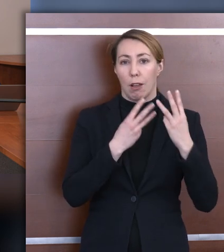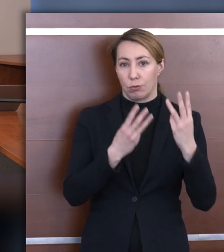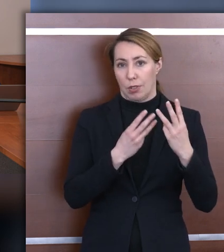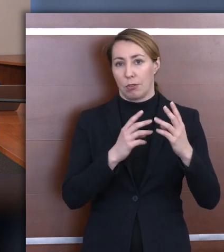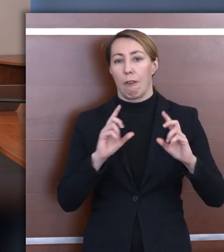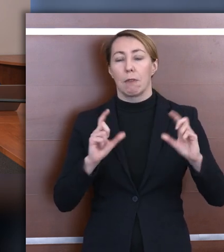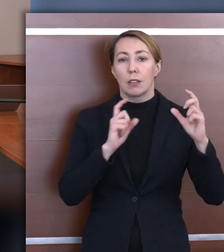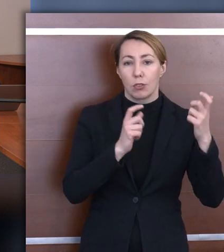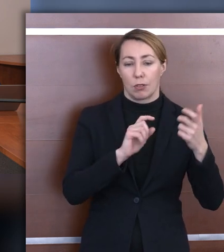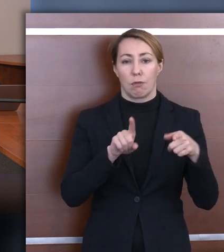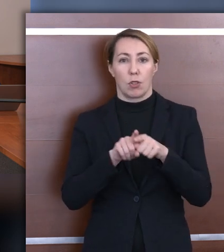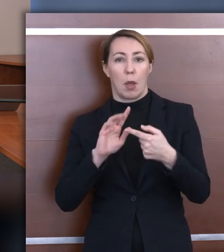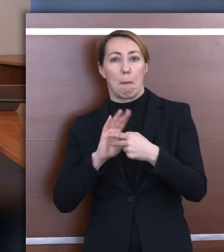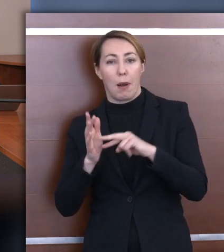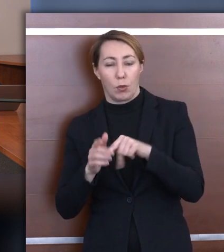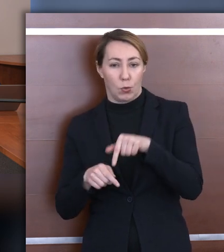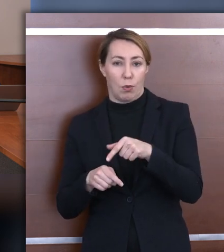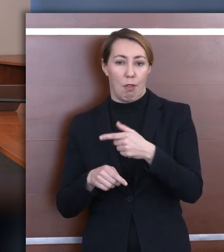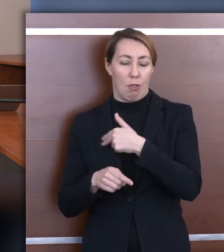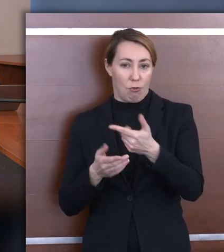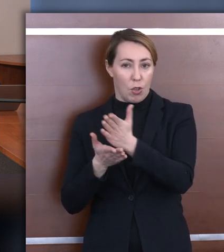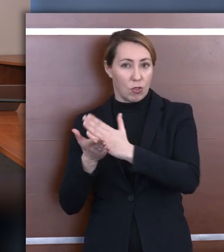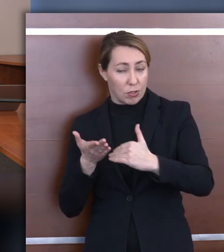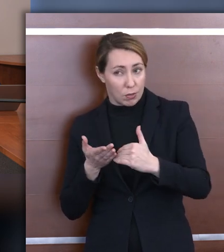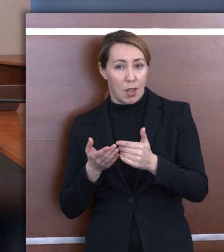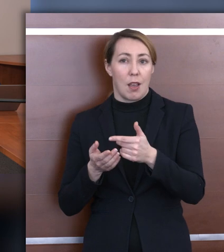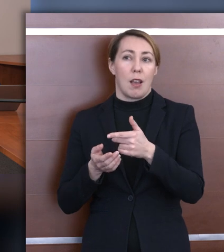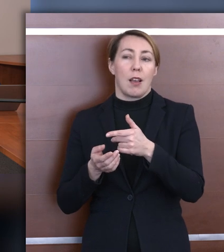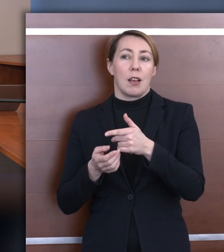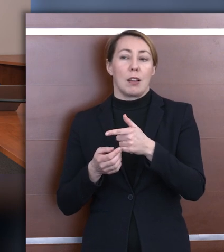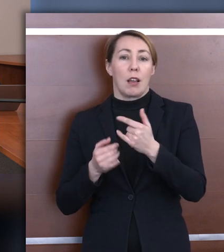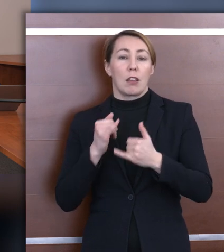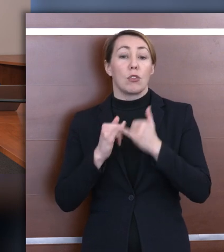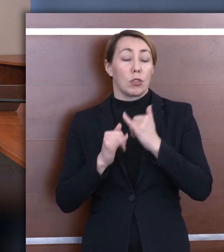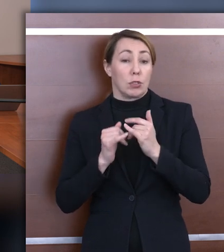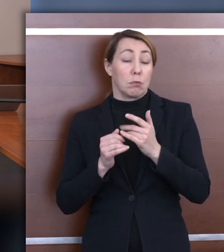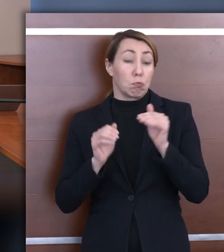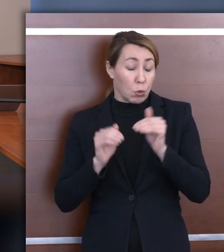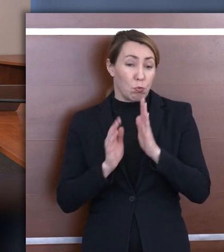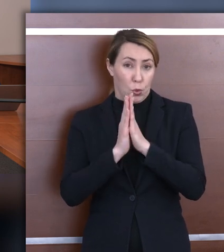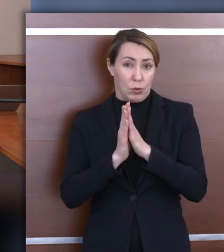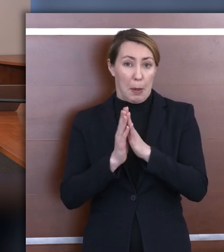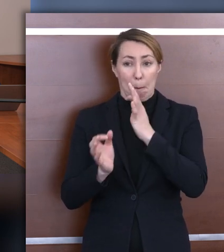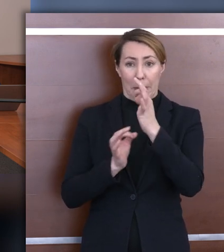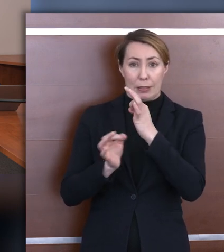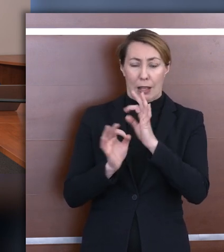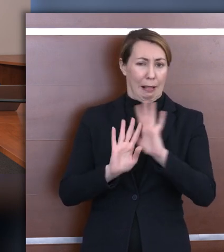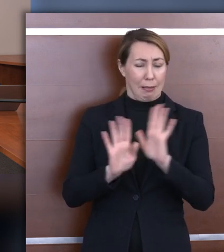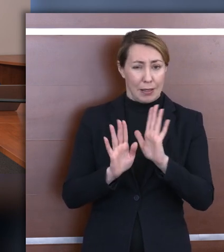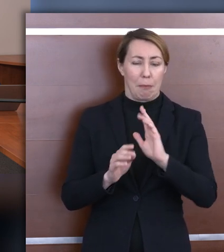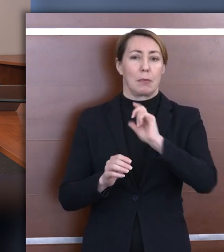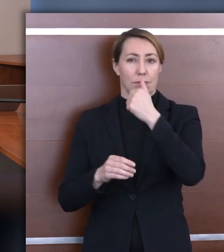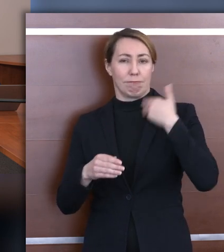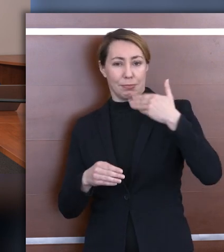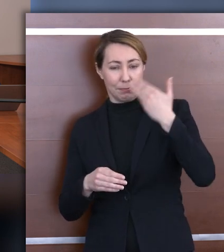plany związane z funkcjonowaniem tej delegatury. Także jeśli możemy, to prosimy o powstrzymanie się z pytaniami do końca briefingu.